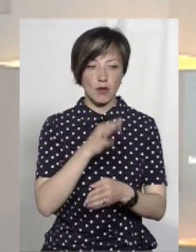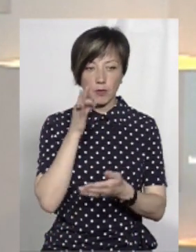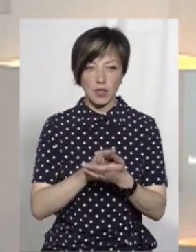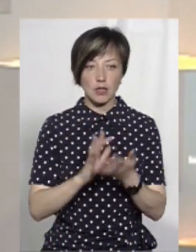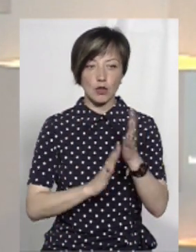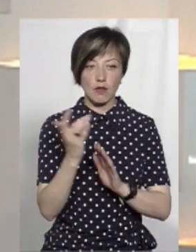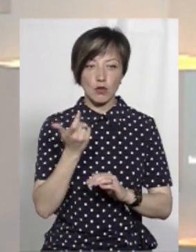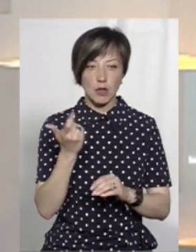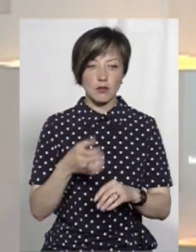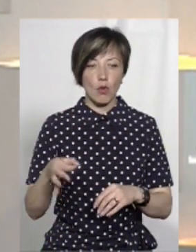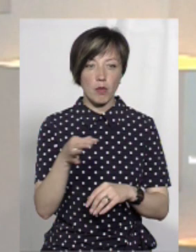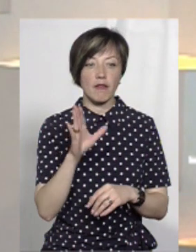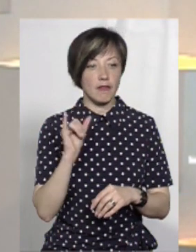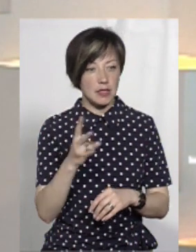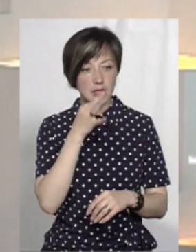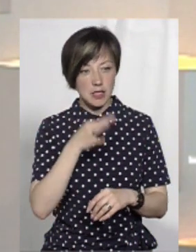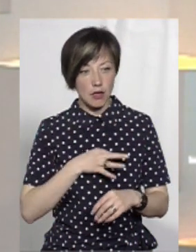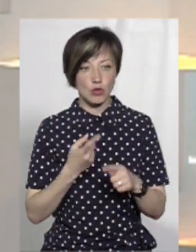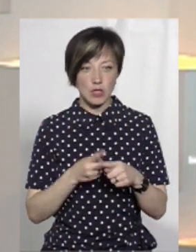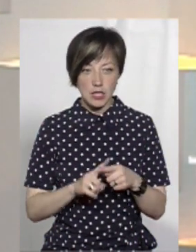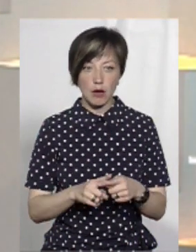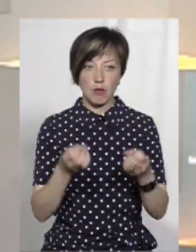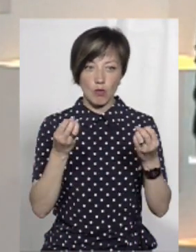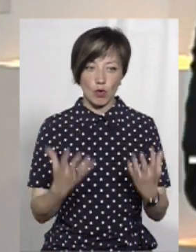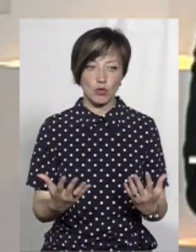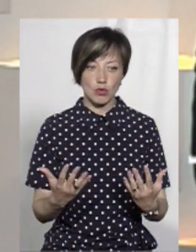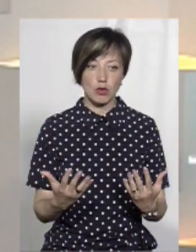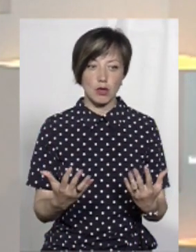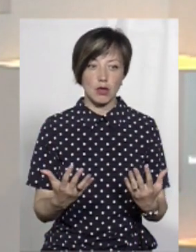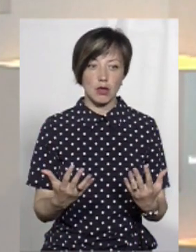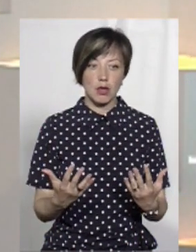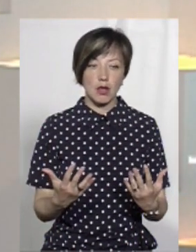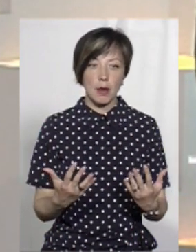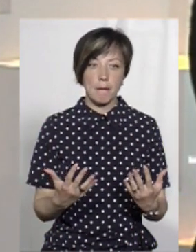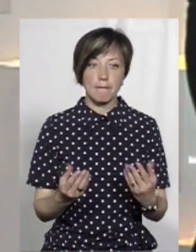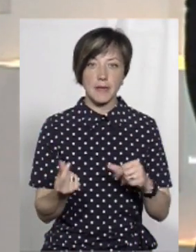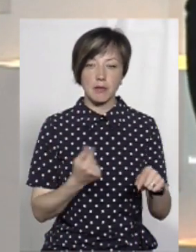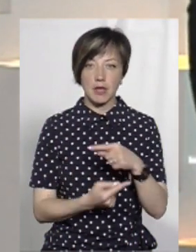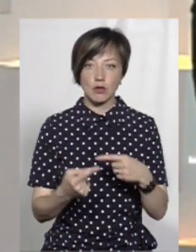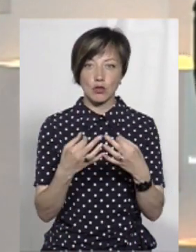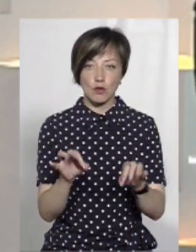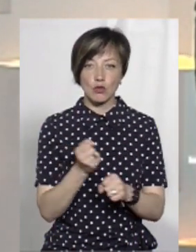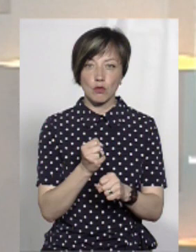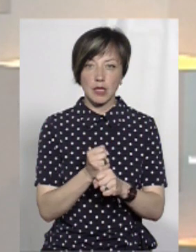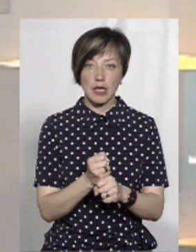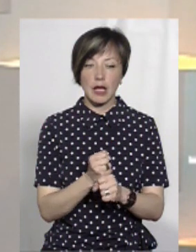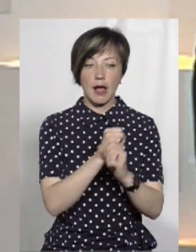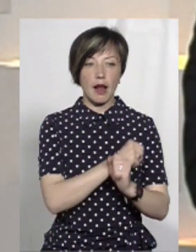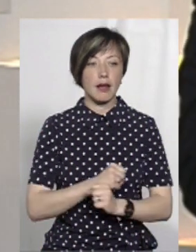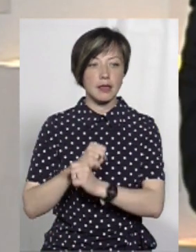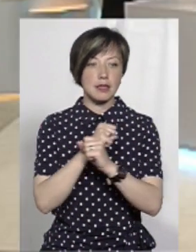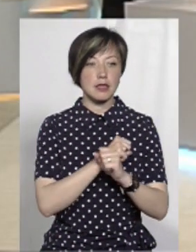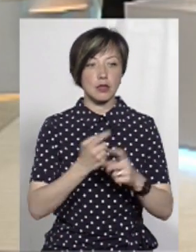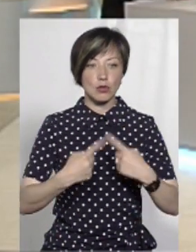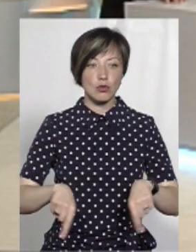лісове господарство в області. Він сказав, що це просто підприємець, якому дозволили зробити в рекреаційній зоні